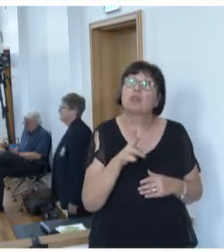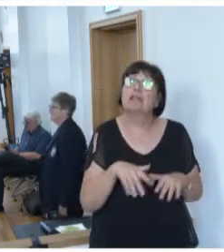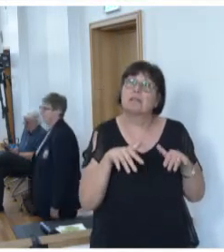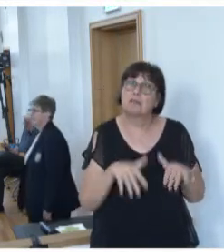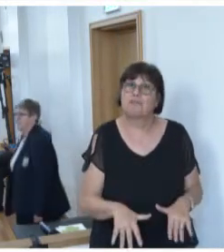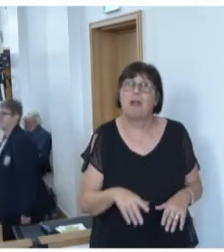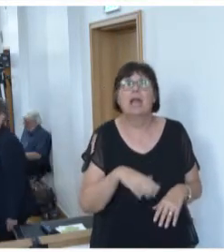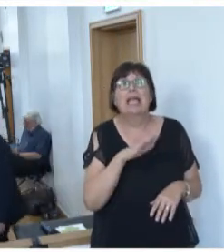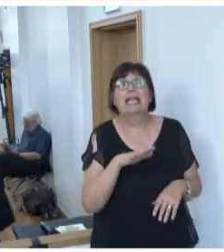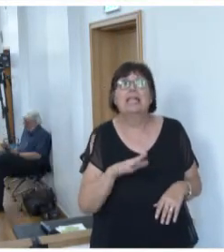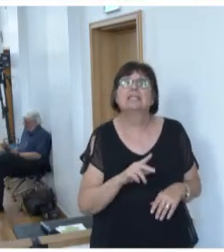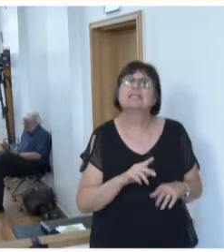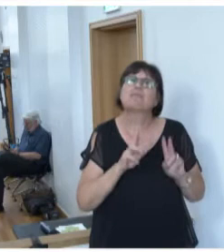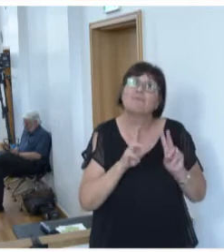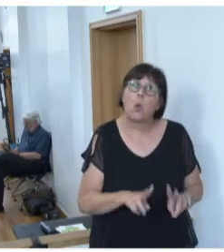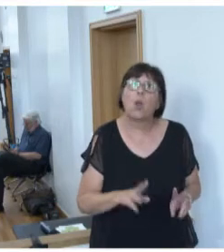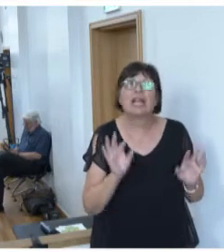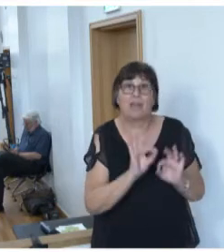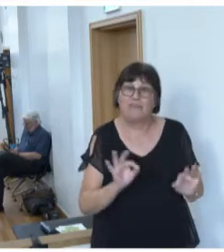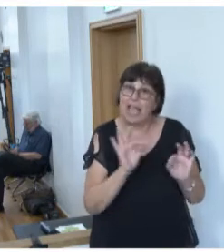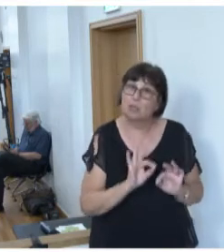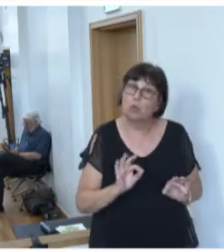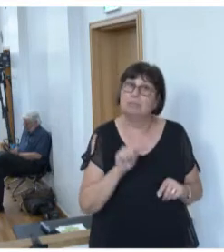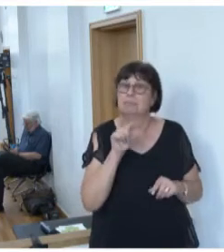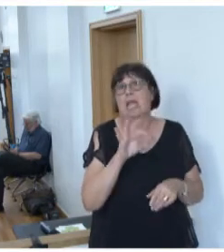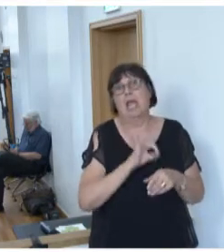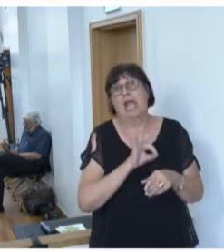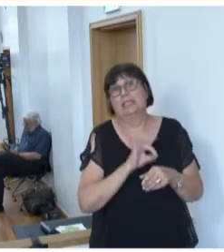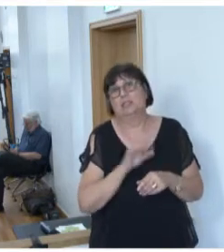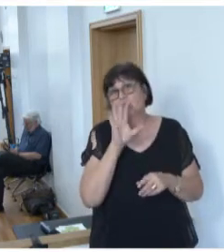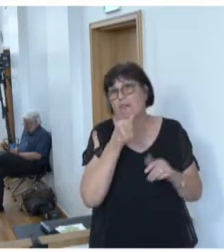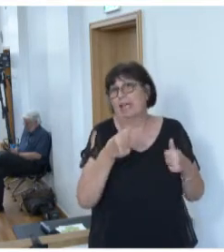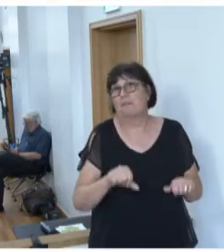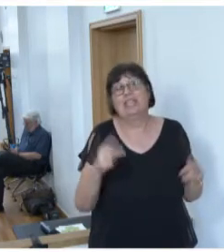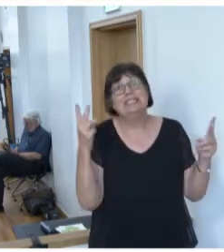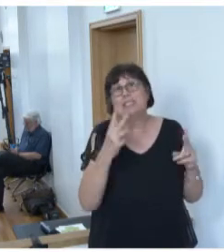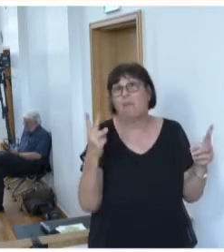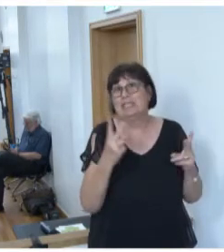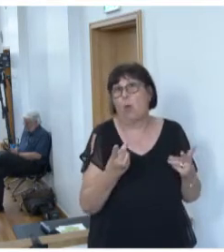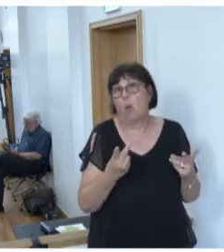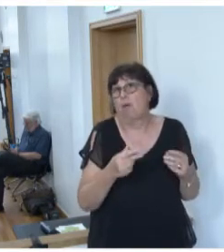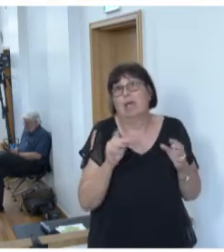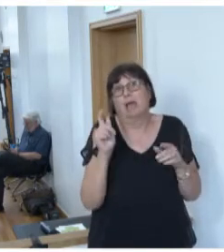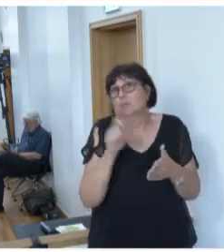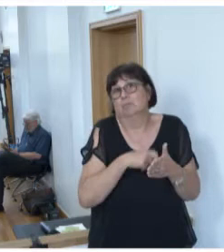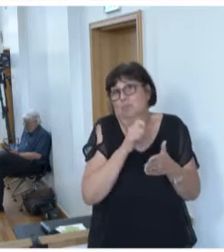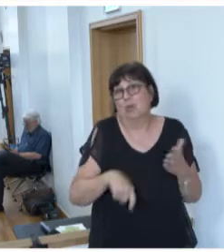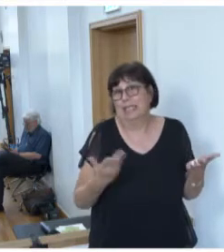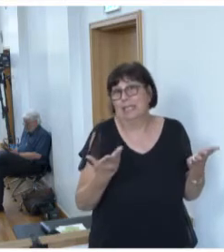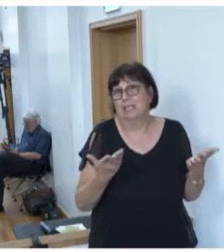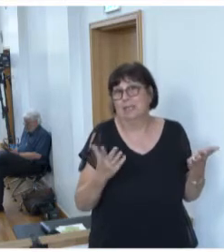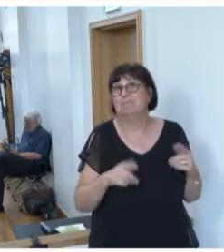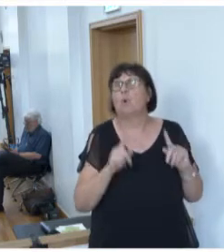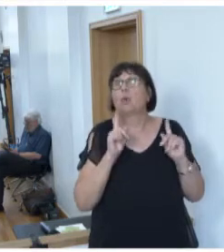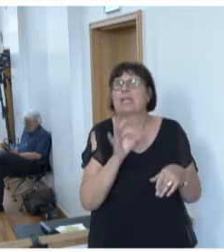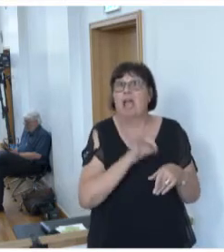Verfahren der Risikoeinschätzung entfällt die ärztliche Schweigepflicht und die Ärzteschaft ist verpflichtet, eine